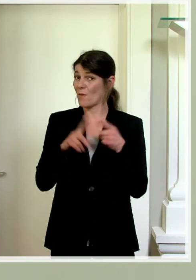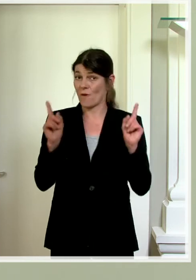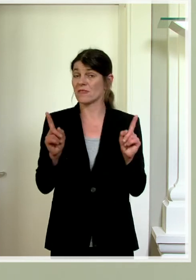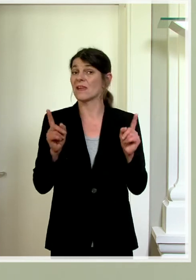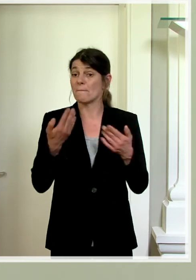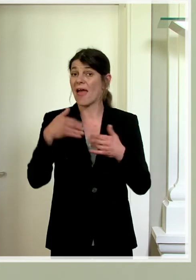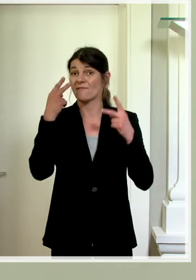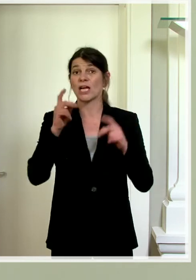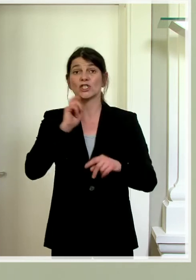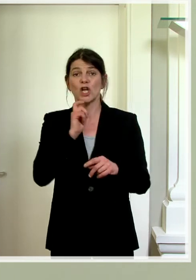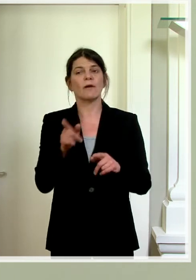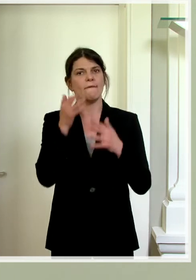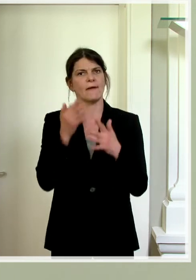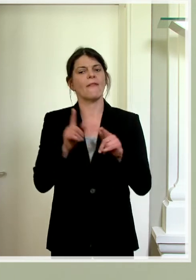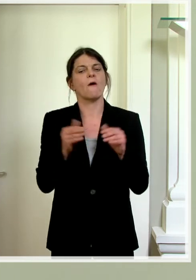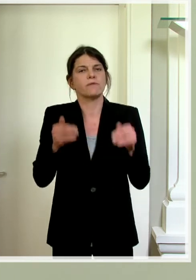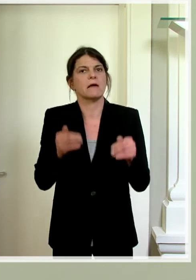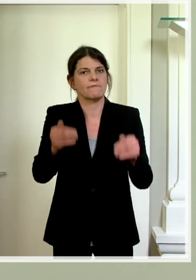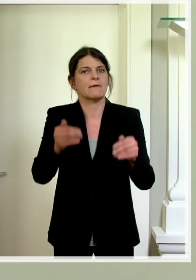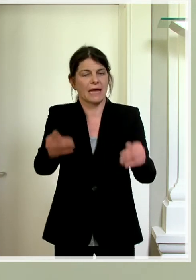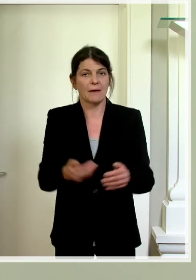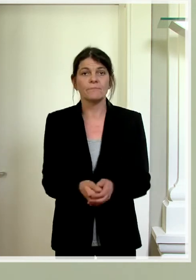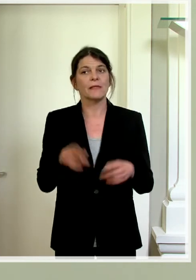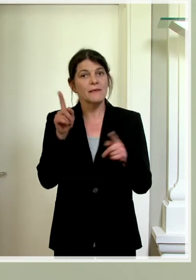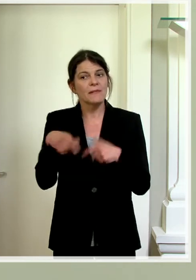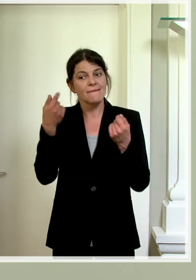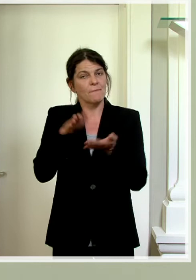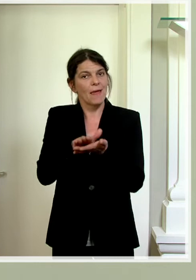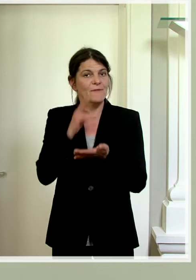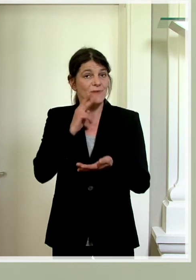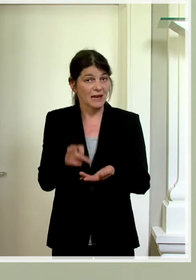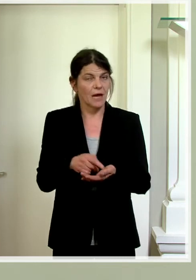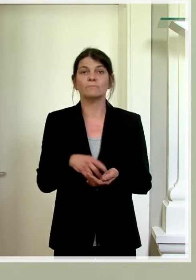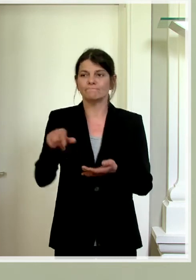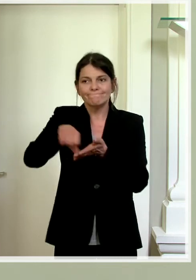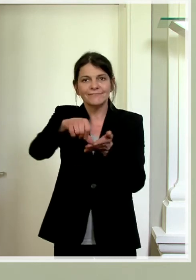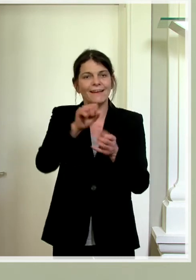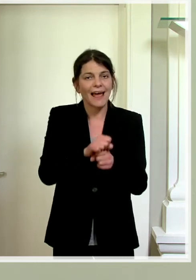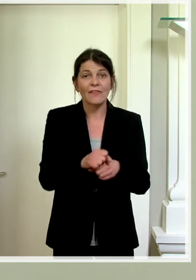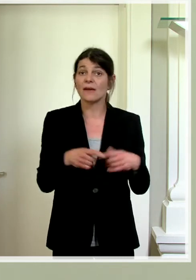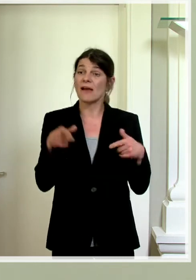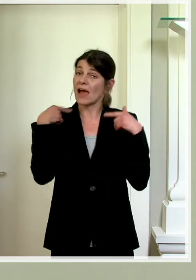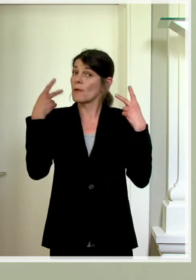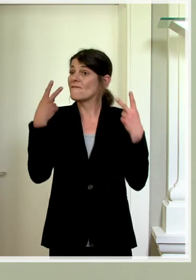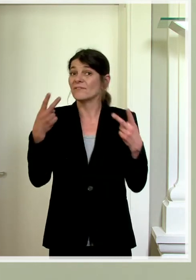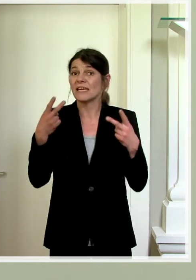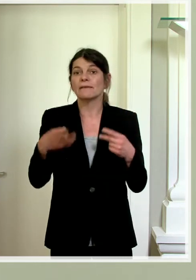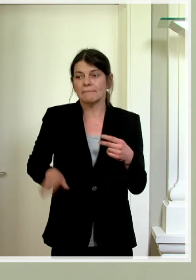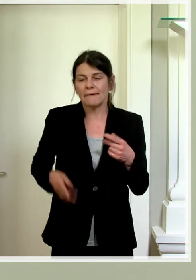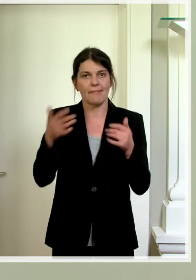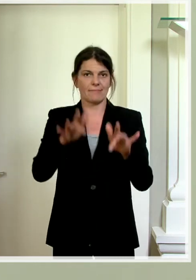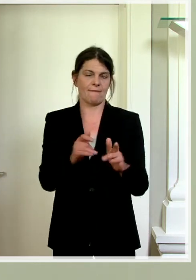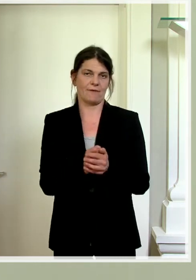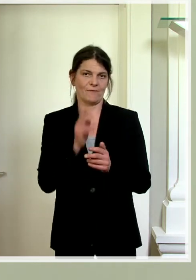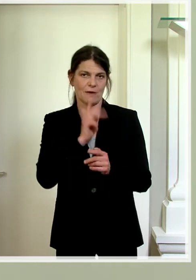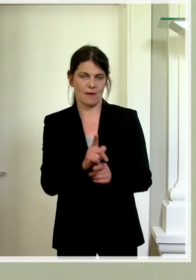die Mehrwertsteuerrechnungen zu Stunden, also dass Liquidität in den Firmen bleibt. Insofern war es uns wichtig, Liquidität drin zu behalten.